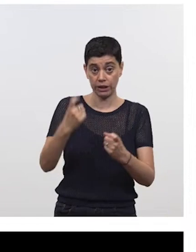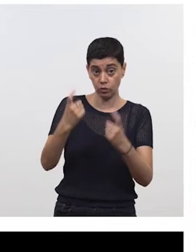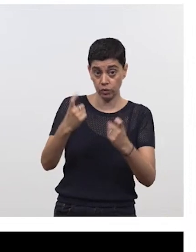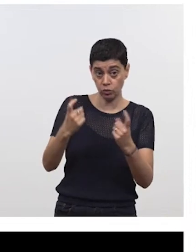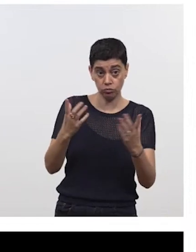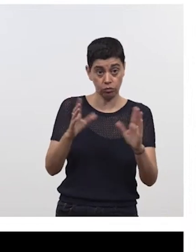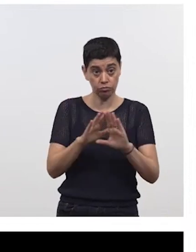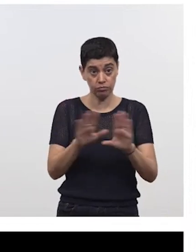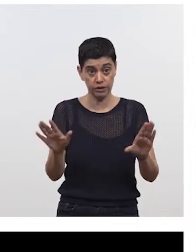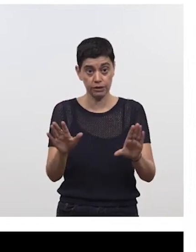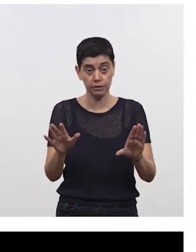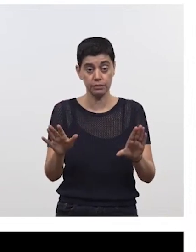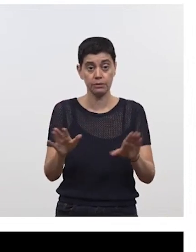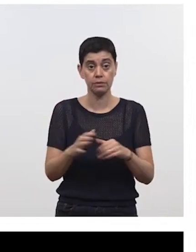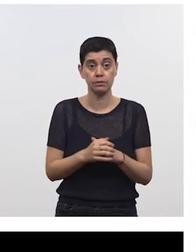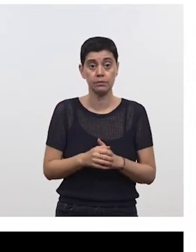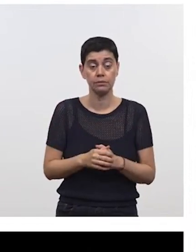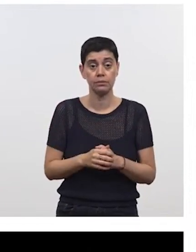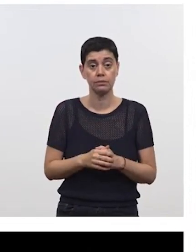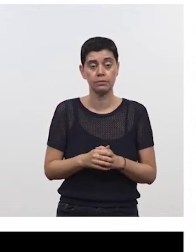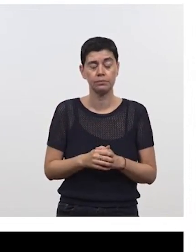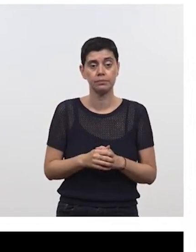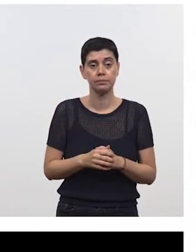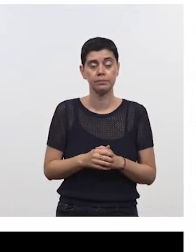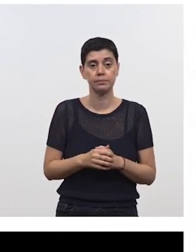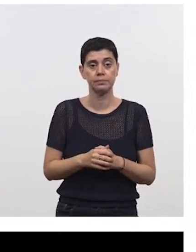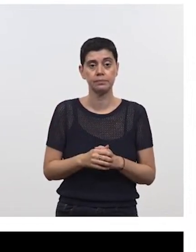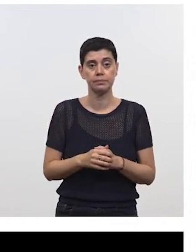merci vraiment je veux dire publiquement puisque